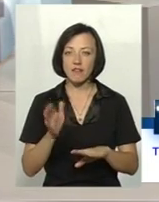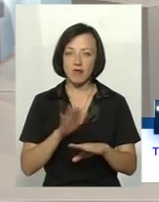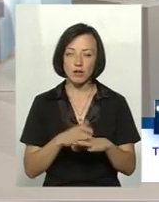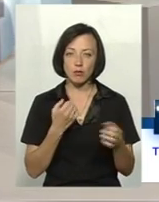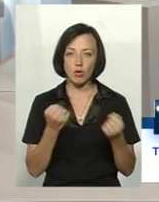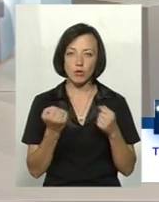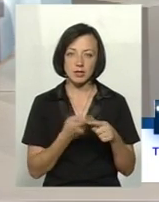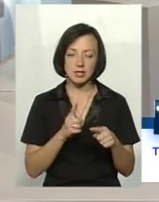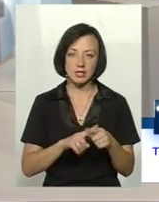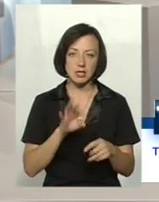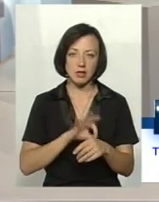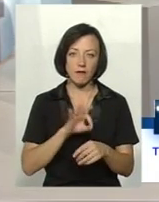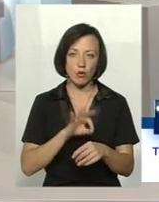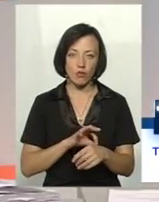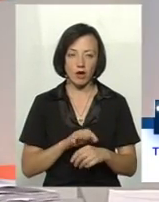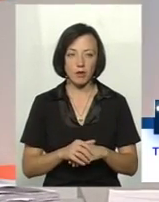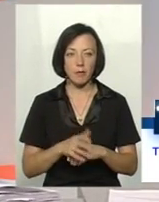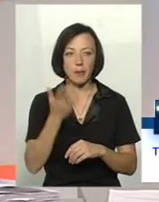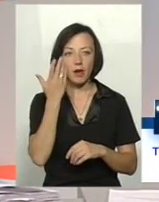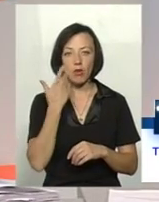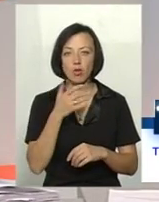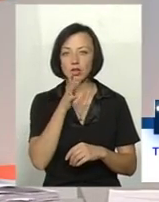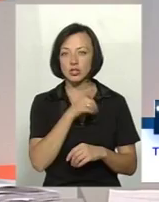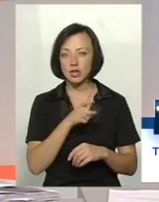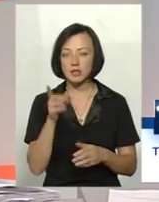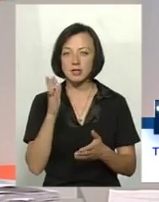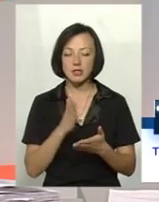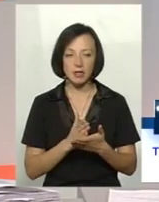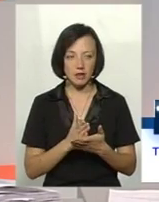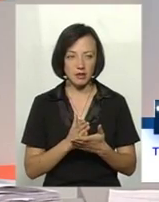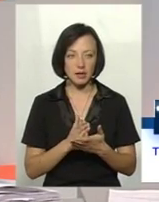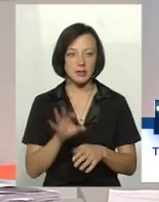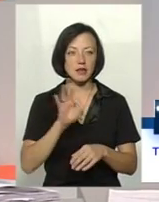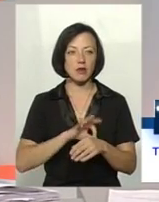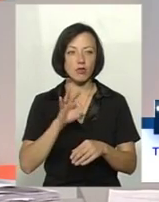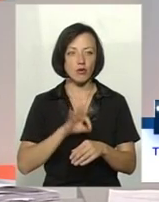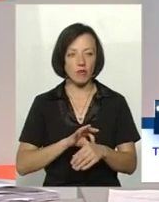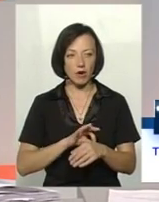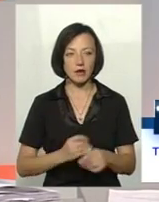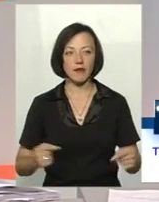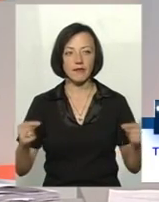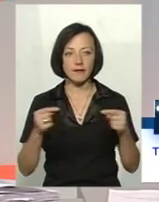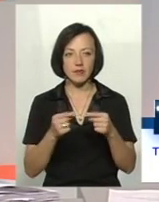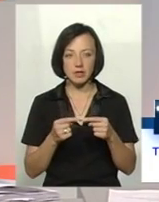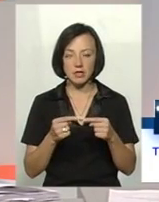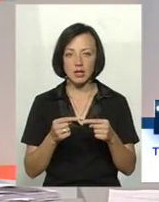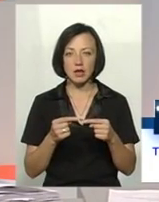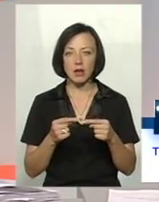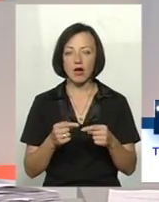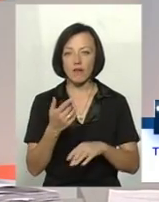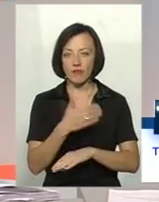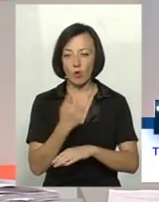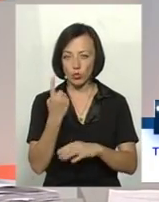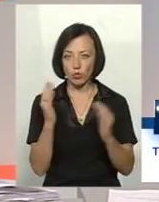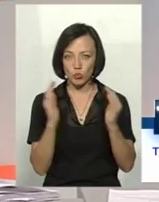боротися з цим захворюванням. Коли час є, і, значить, захворювання в определеному населенні, тобто, дворі